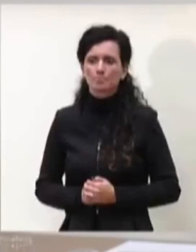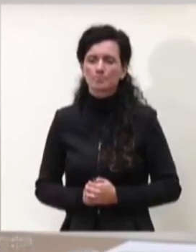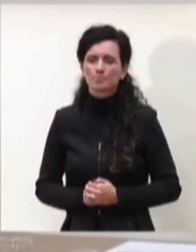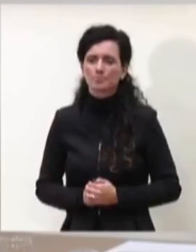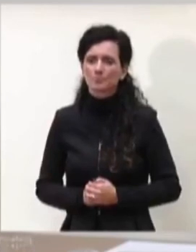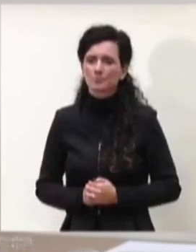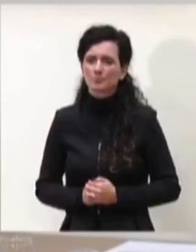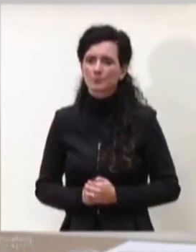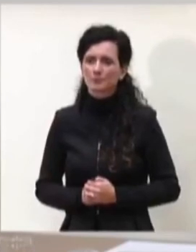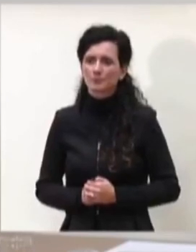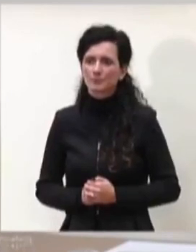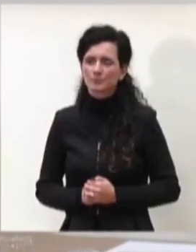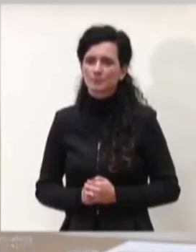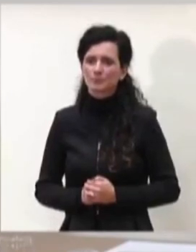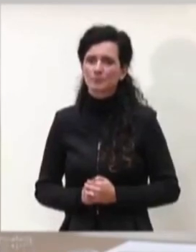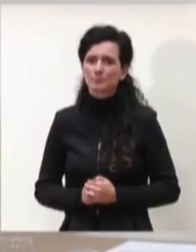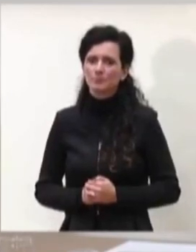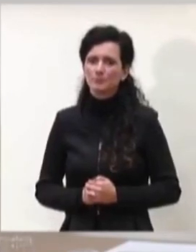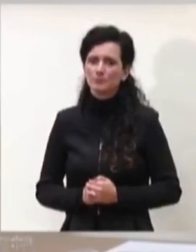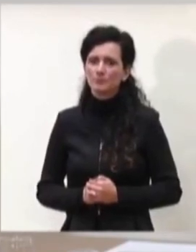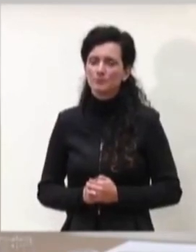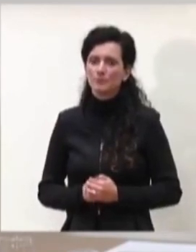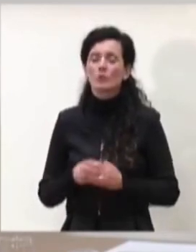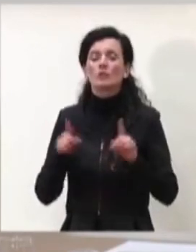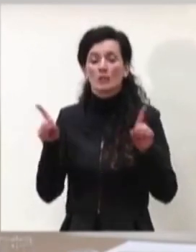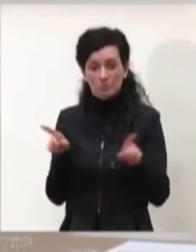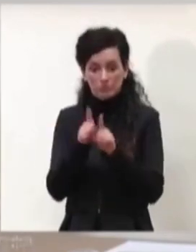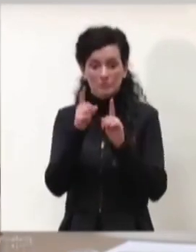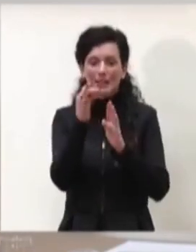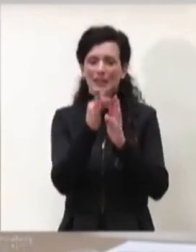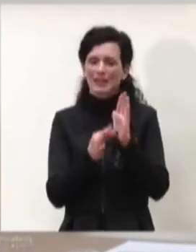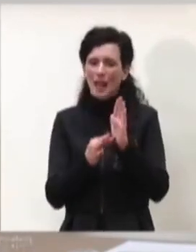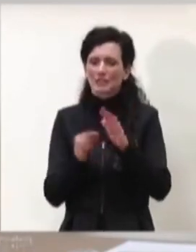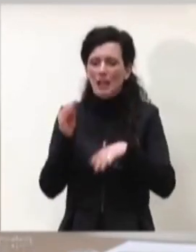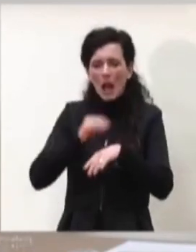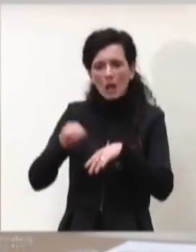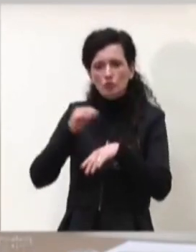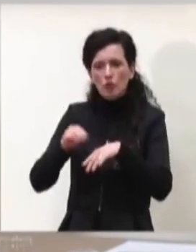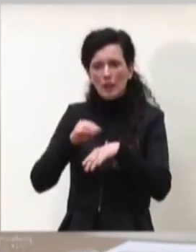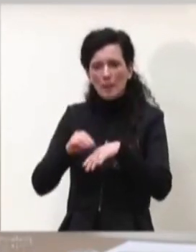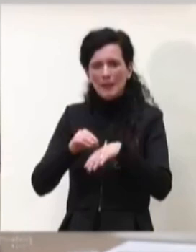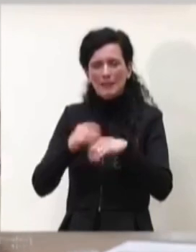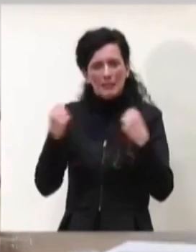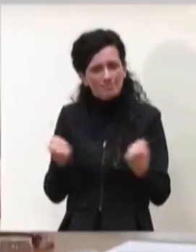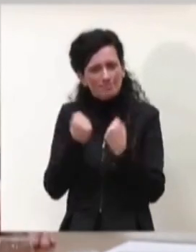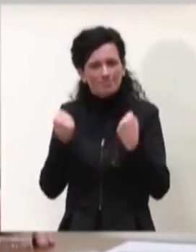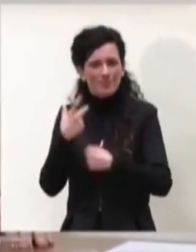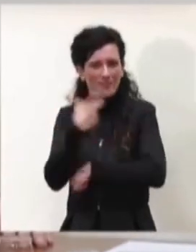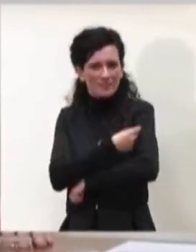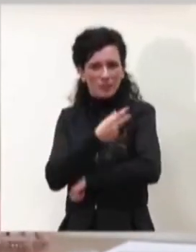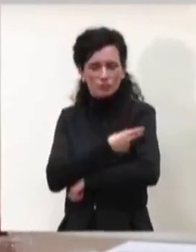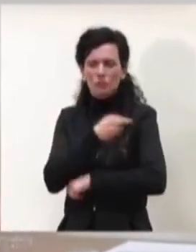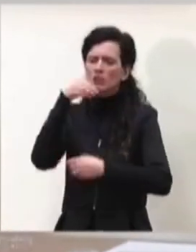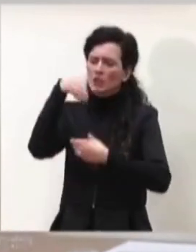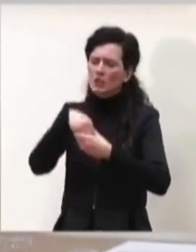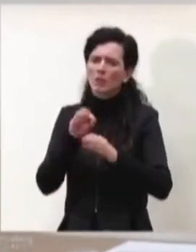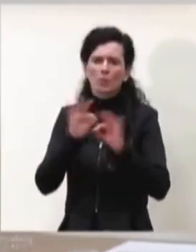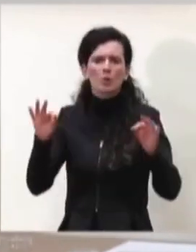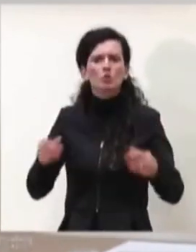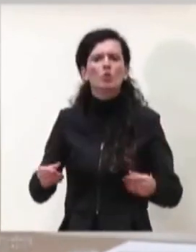e così come tutti i dati sull'aggiornamento della campagna vaccinale sono disponibili sia sulla piattaforma